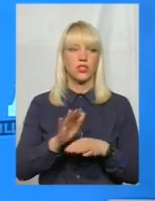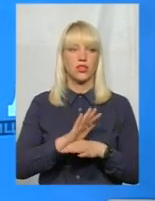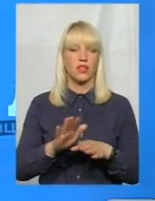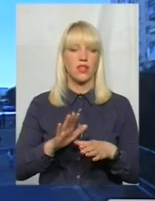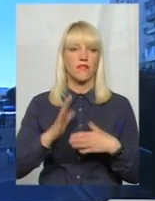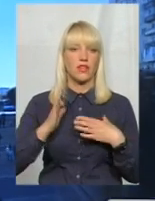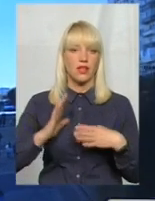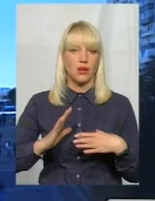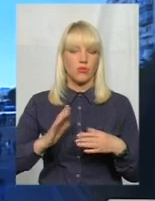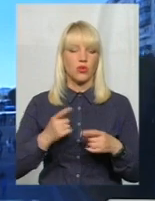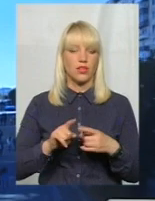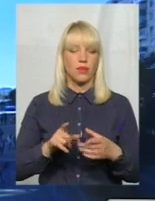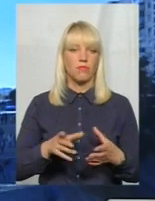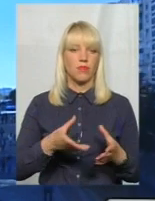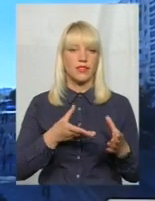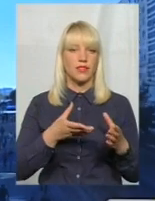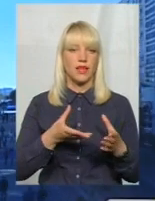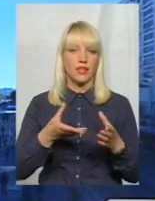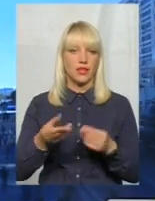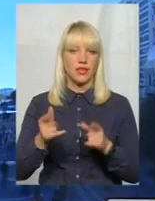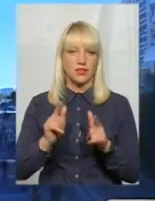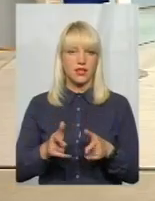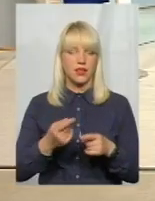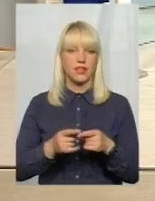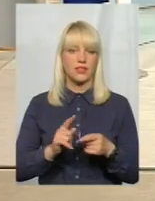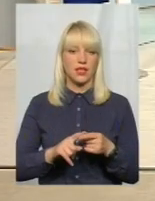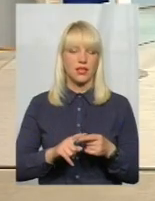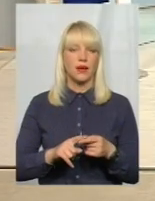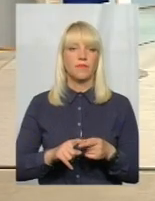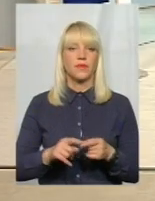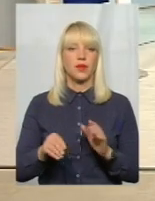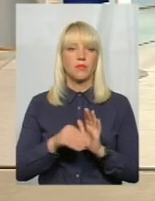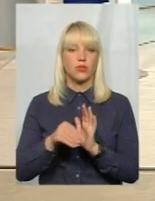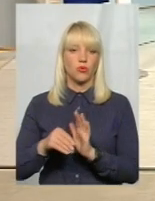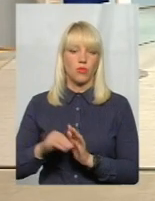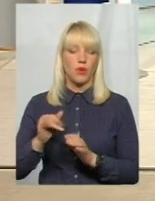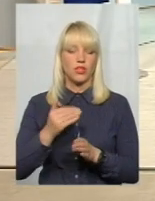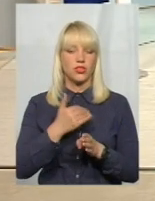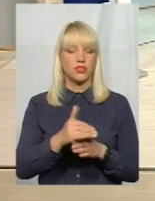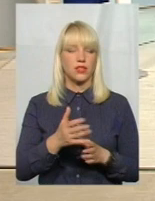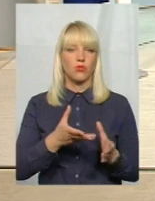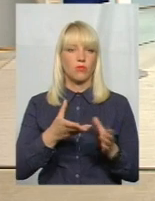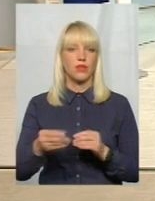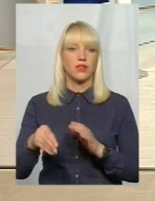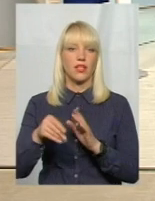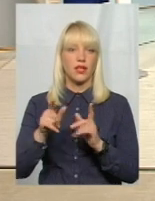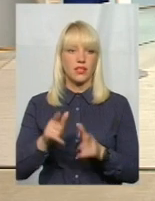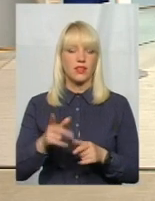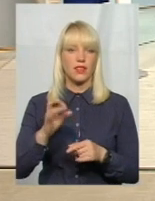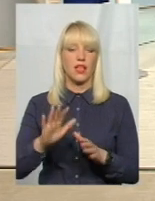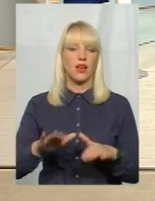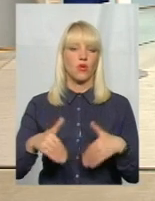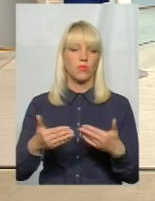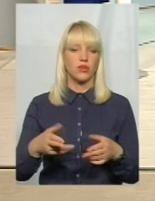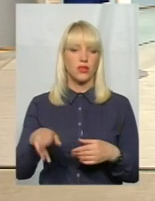піддається на цей підкуп, а частина піддається на всілякі, скажімо так, рекомендації